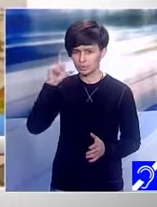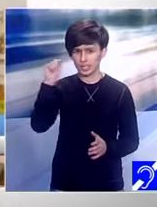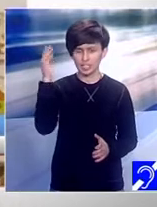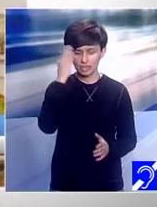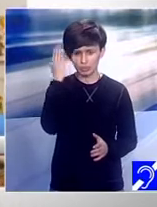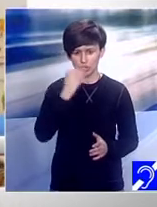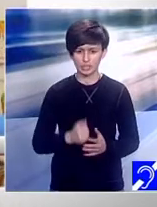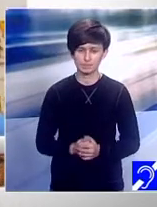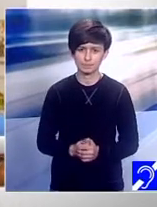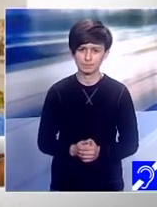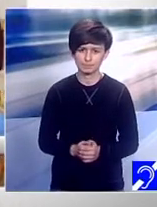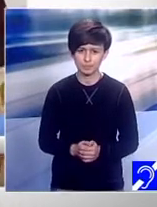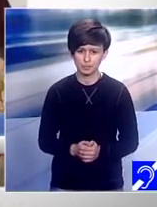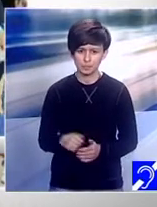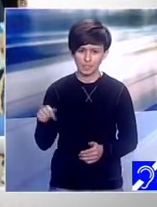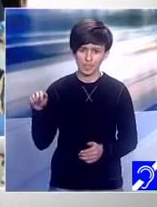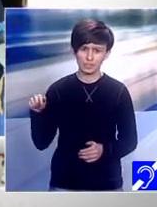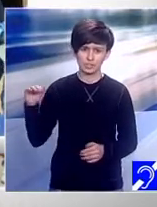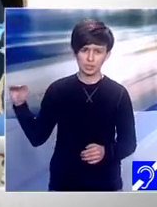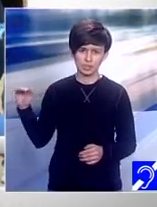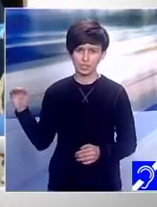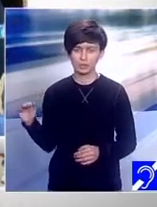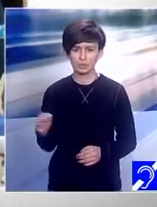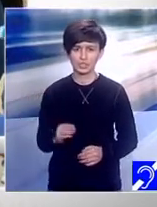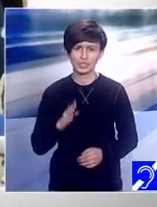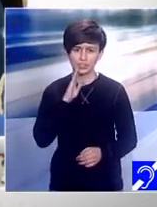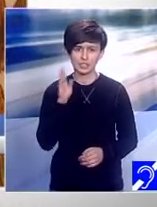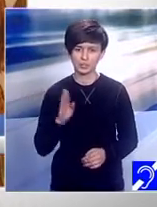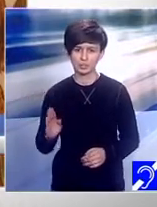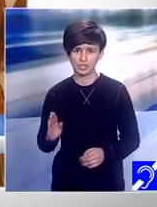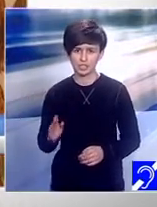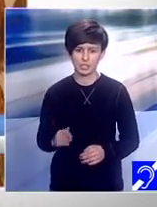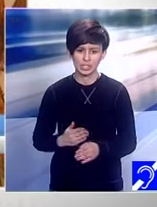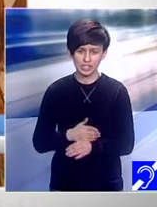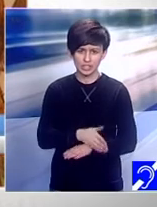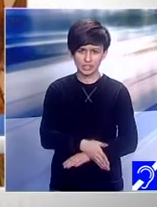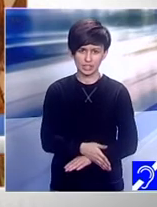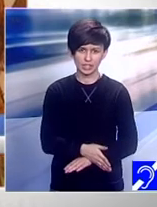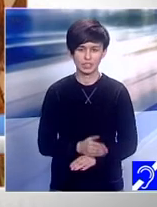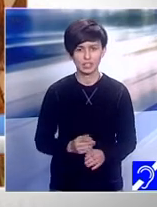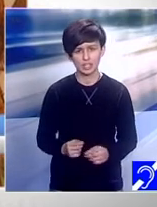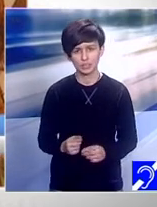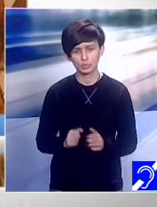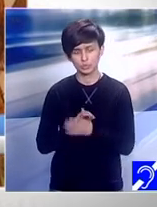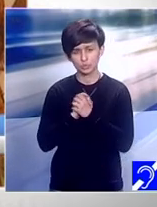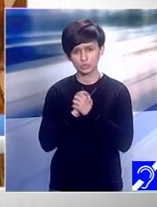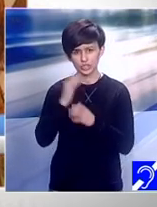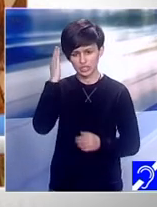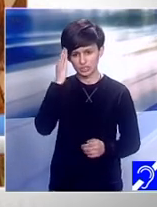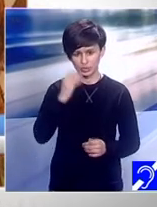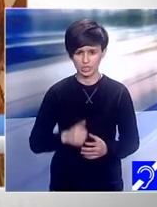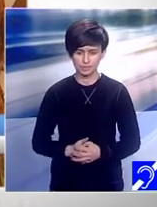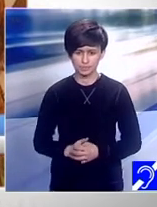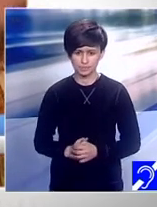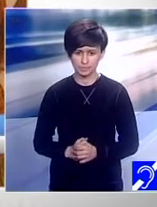Gabi, un băiețel cu autizm din Buzău, s-a integrat cu succes la o școală normală. Îmi doresc să fiu prieten cu o plătiță cu